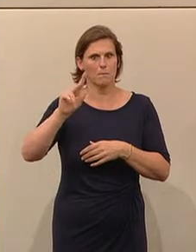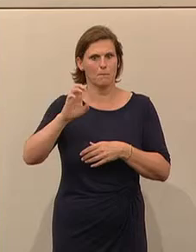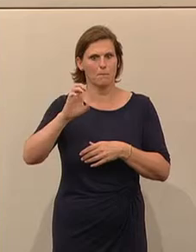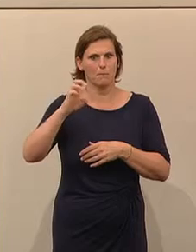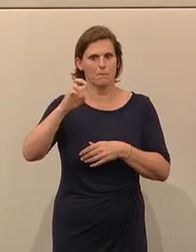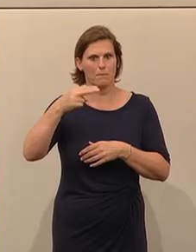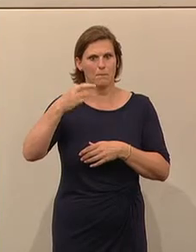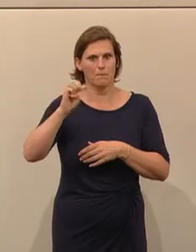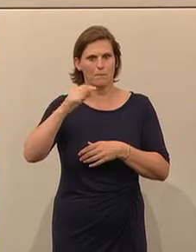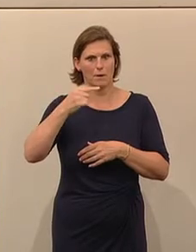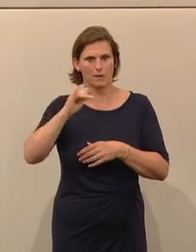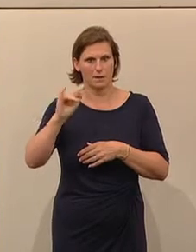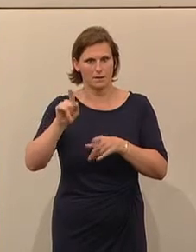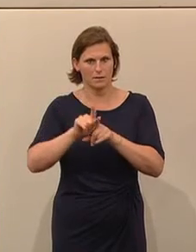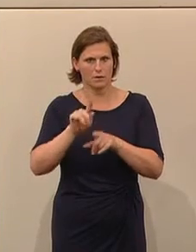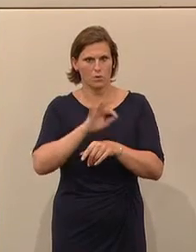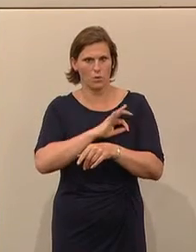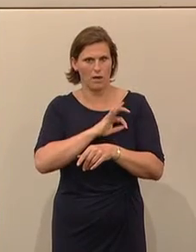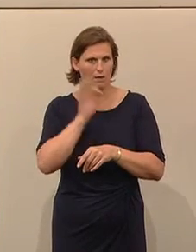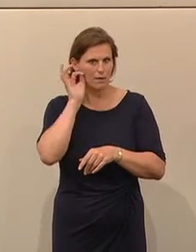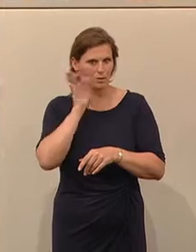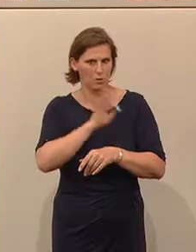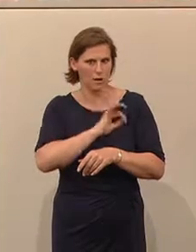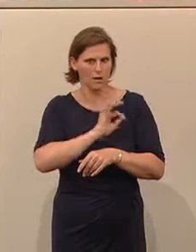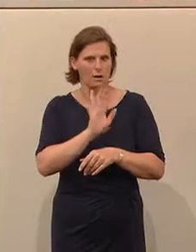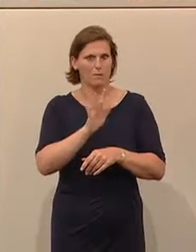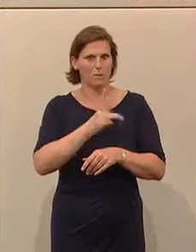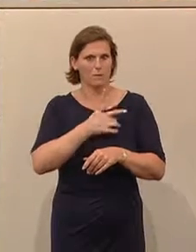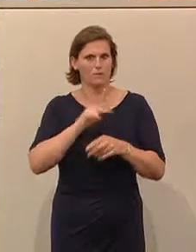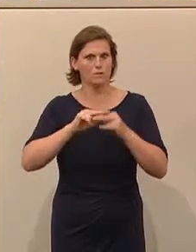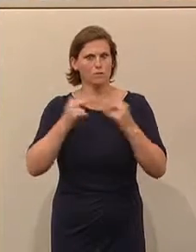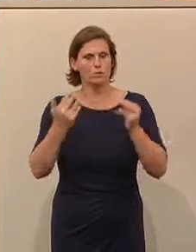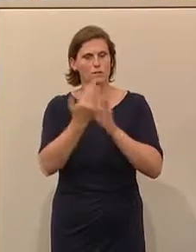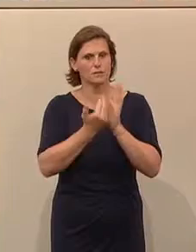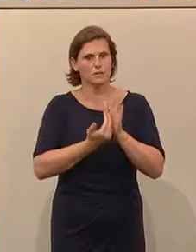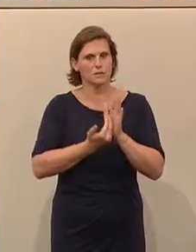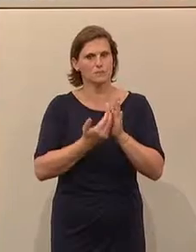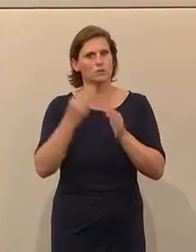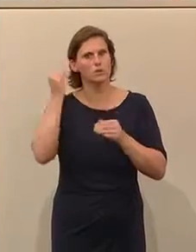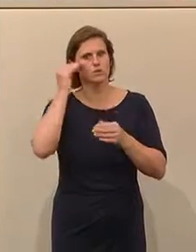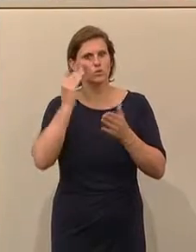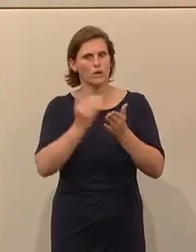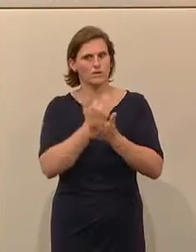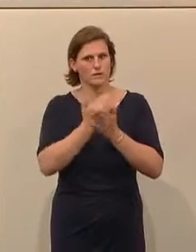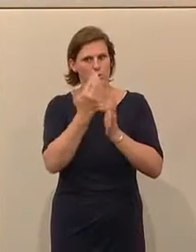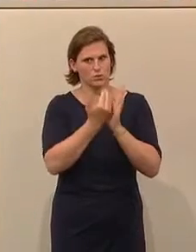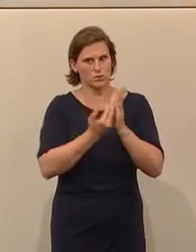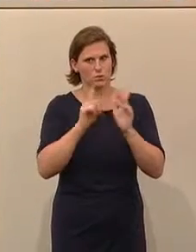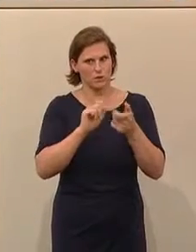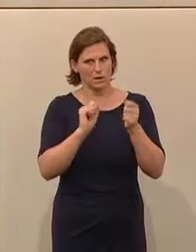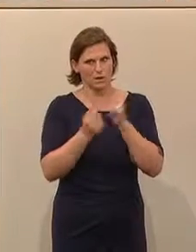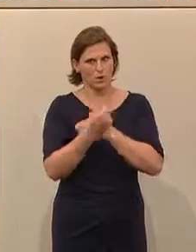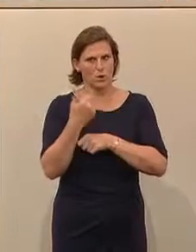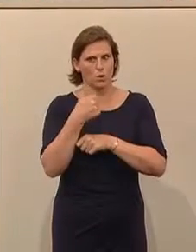Es geht nun um das Schülerparlament. Das Schülerparlament ist die einmal pro Jahr abgehaltene 160-köpfige Vollversammlung der